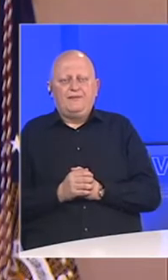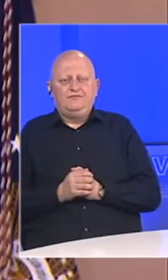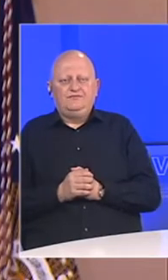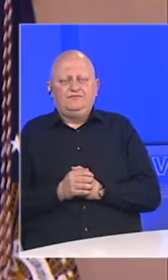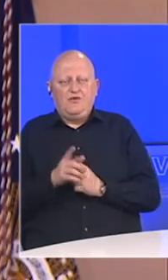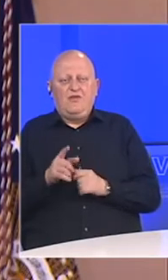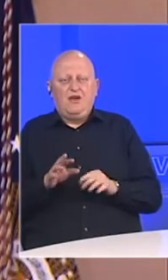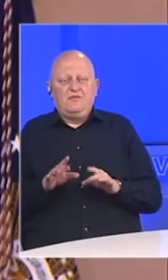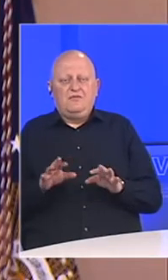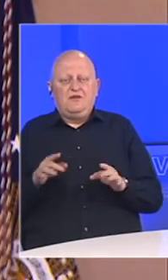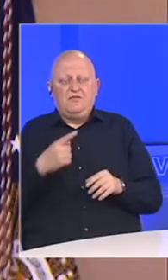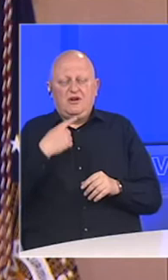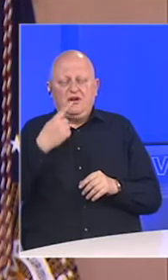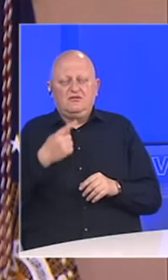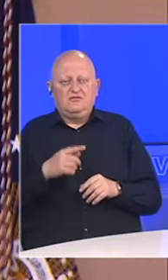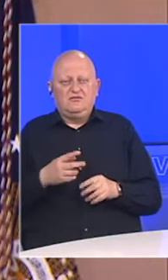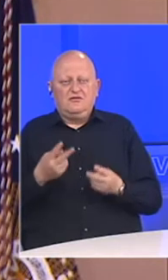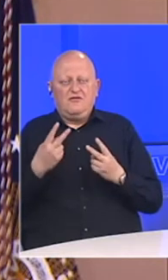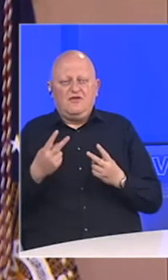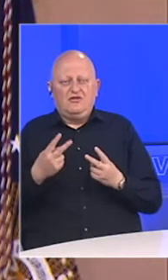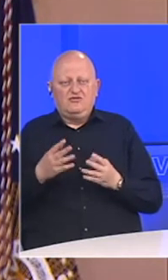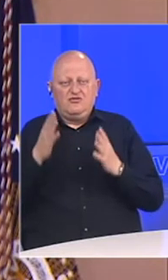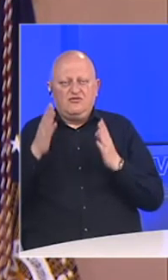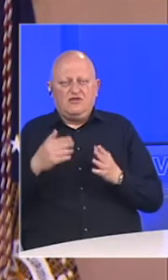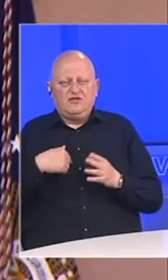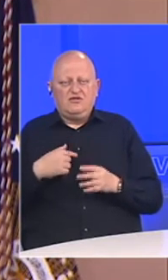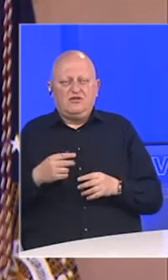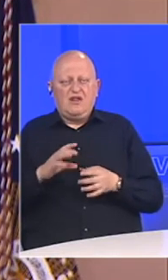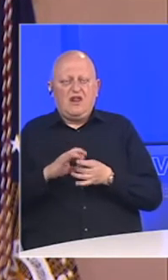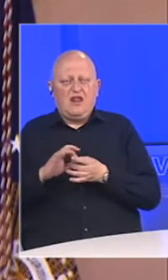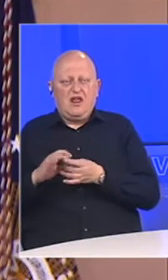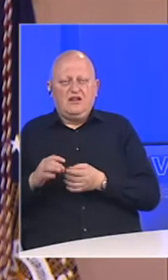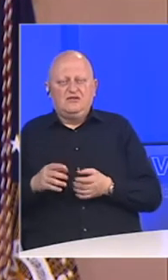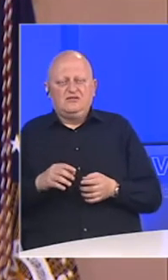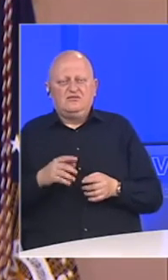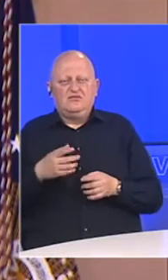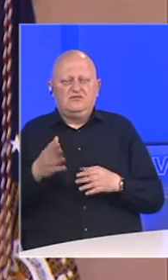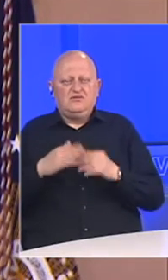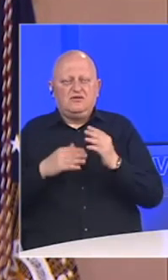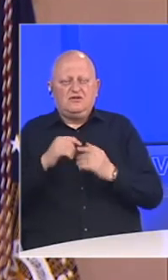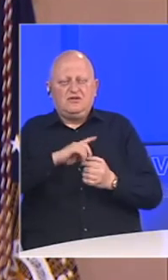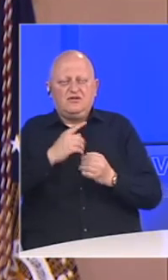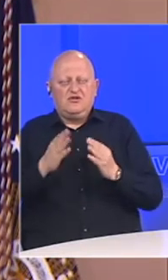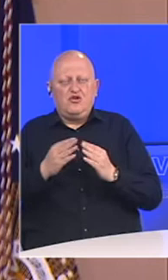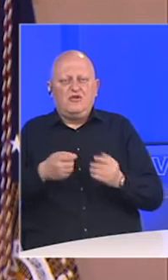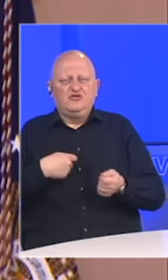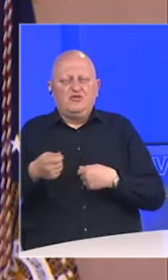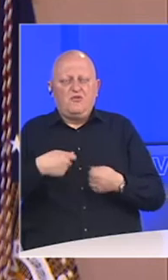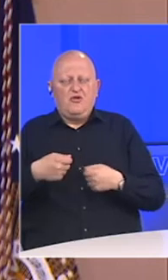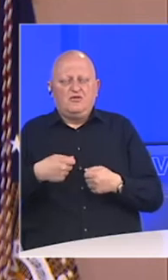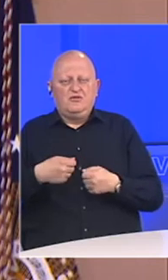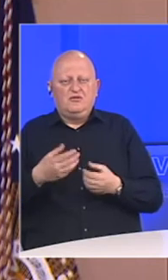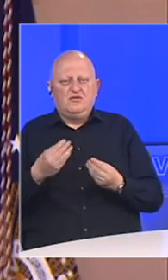Ova pandemija naglasila je vitalnu važnost uvjeravanja naših lanaca obskrbe u izgradnju snažne domaće proizvodne baze.